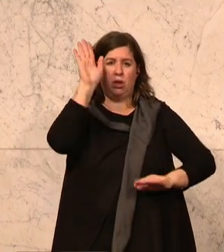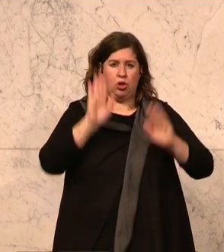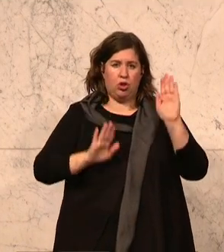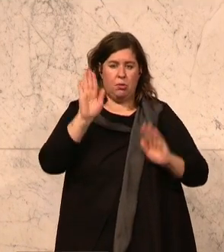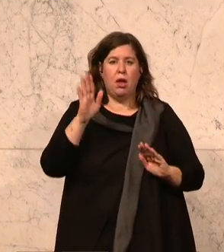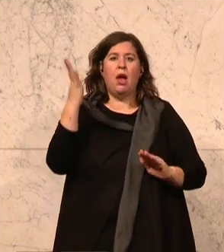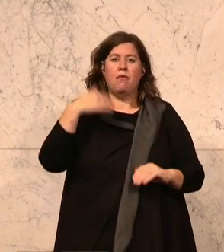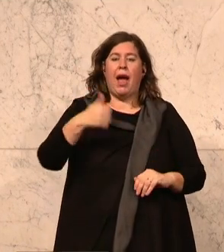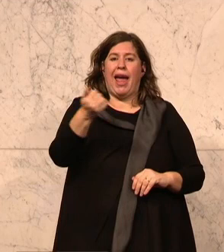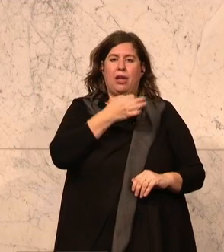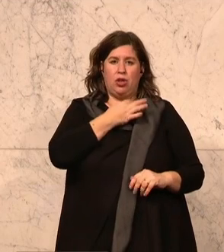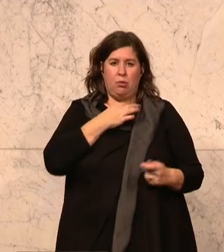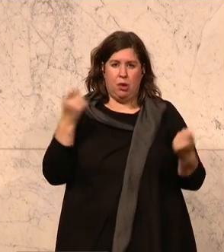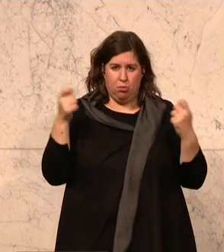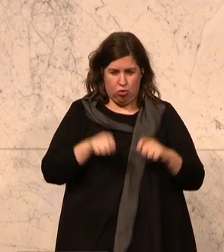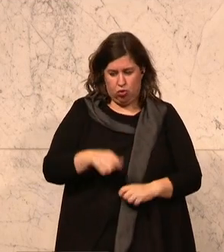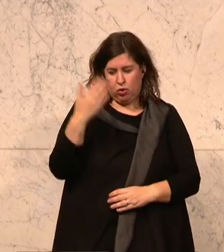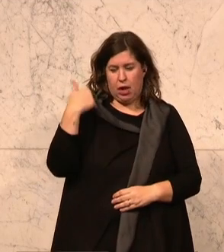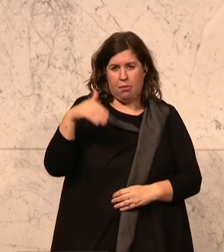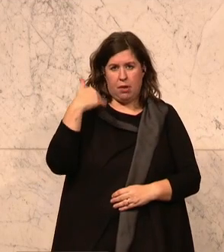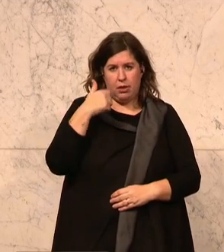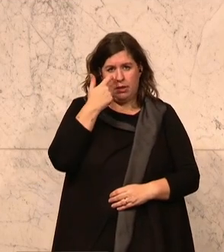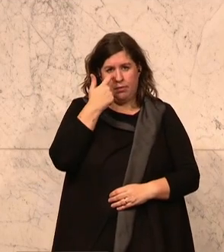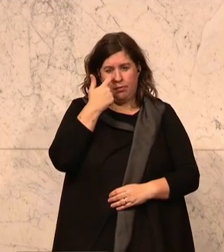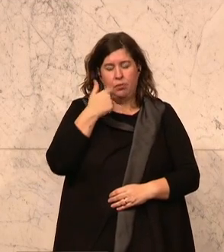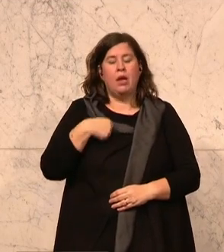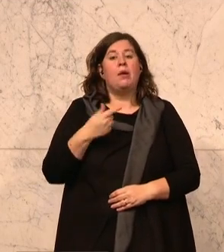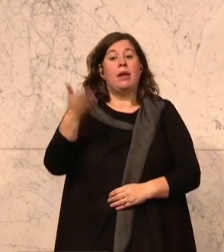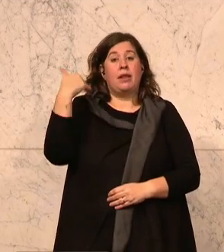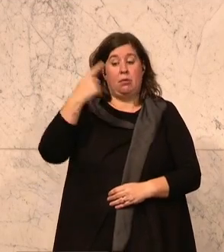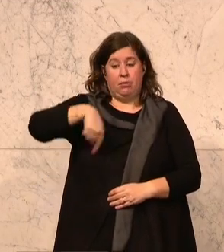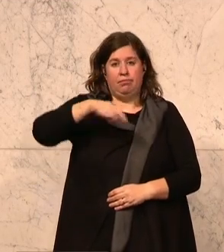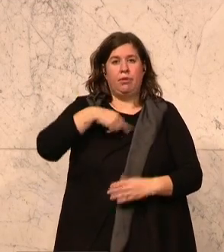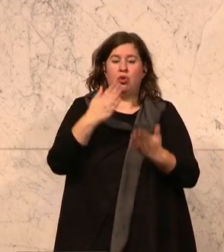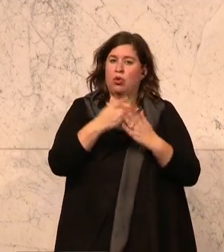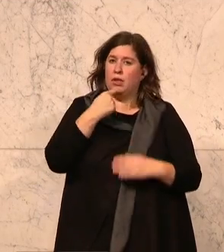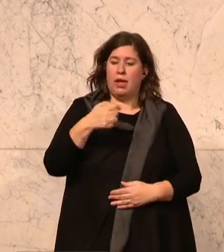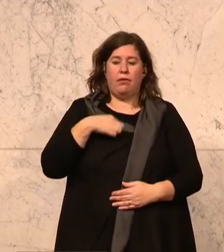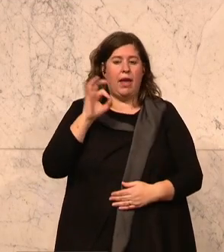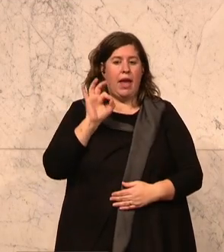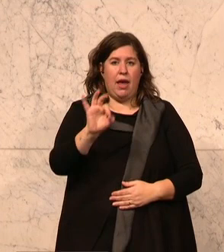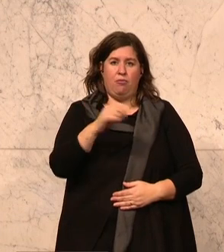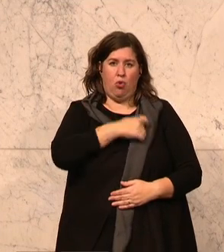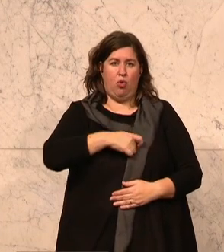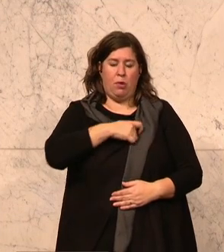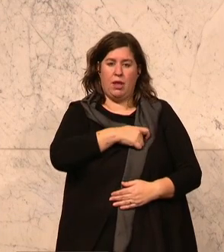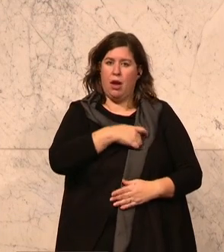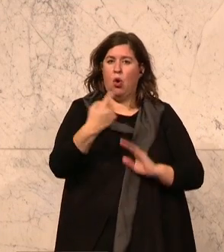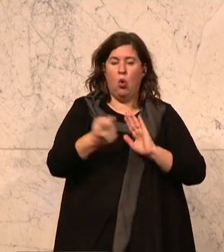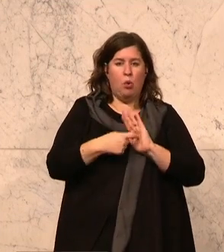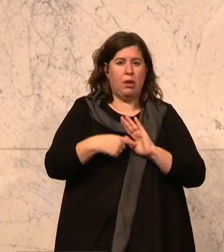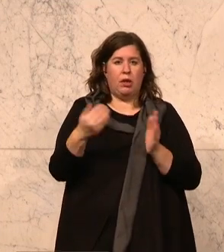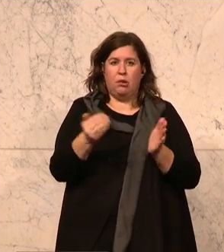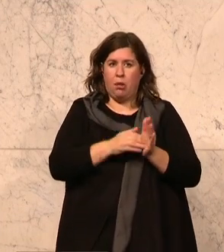einen einstimmigen Beschluss. Wir haben aber damals schon darauf hingewiesen, dass wir das FPÖ es für unbedingt notwendig